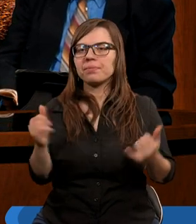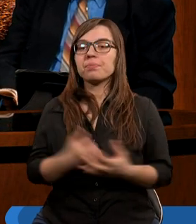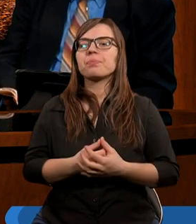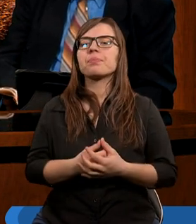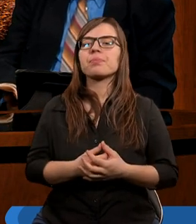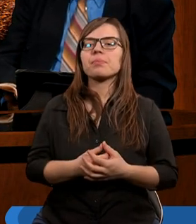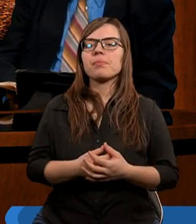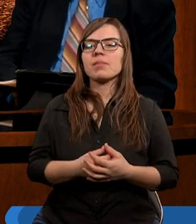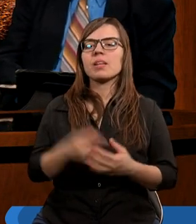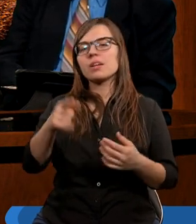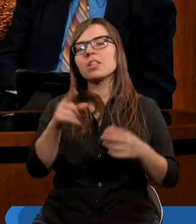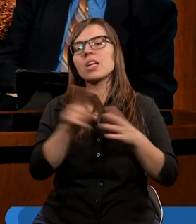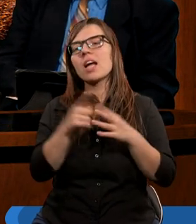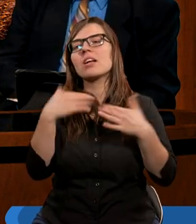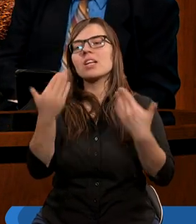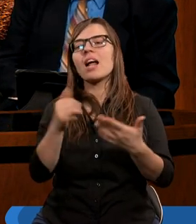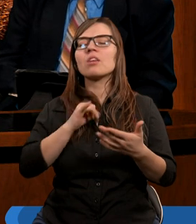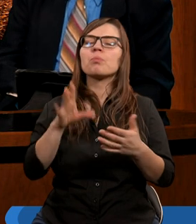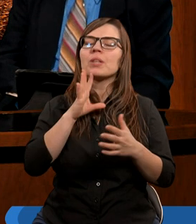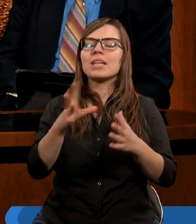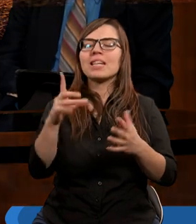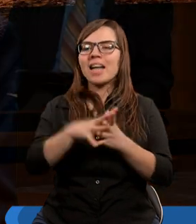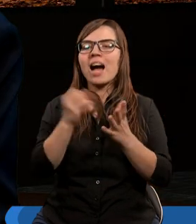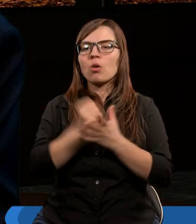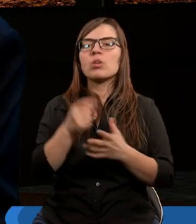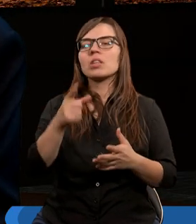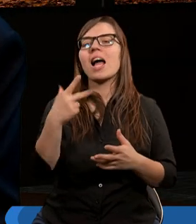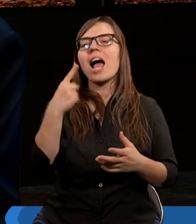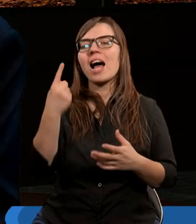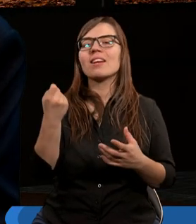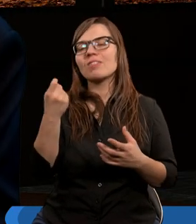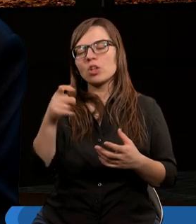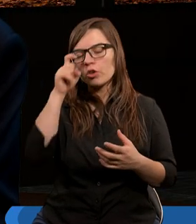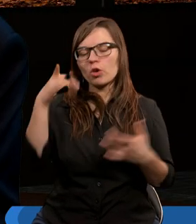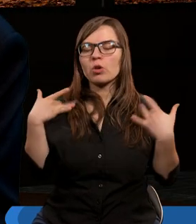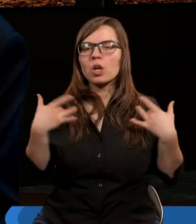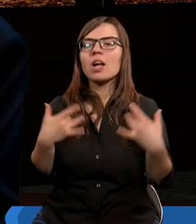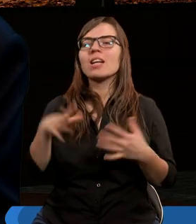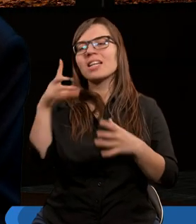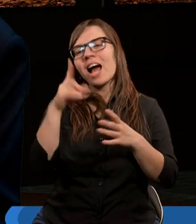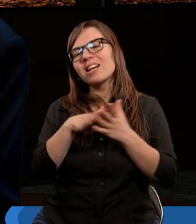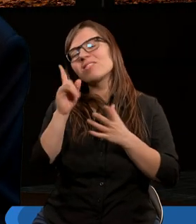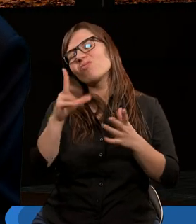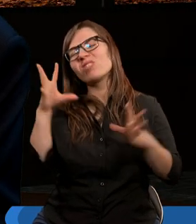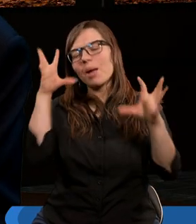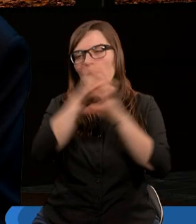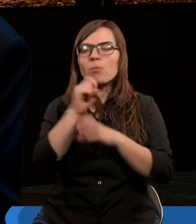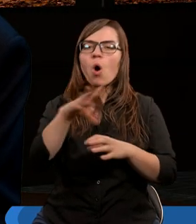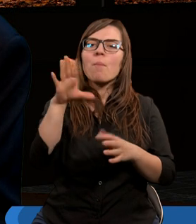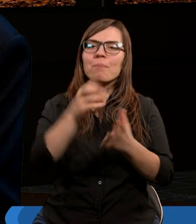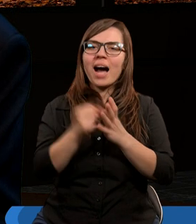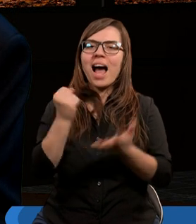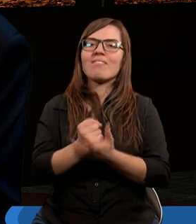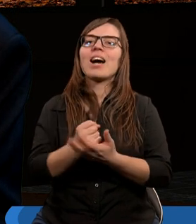stwierdzenie, a ja żyłem kiedyś bez zakonu, są nieraz chwile w życiu człowieka, że nagle zapomina ono o pewnych prawach.